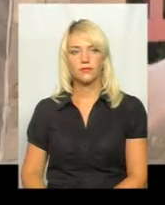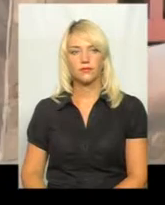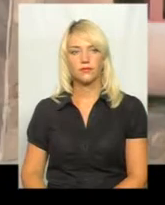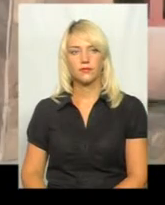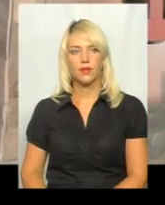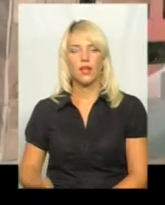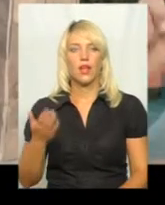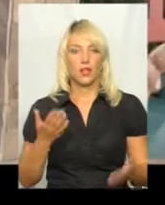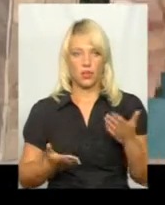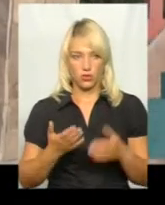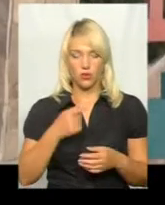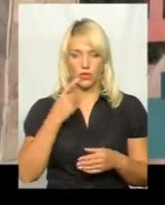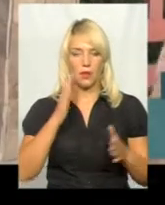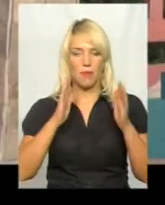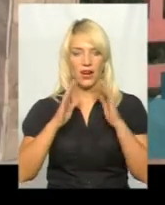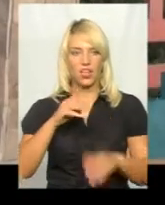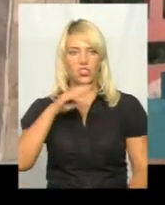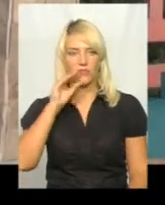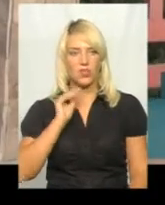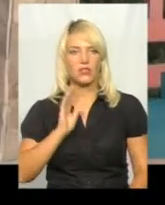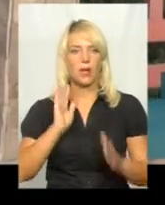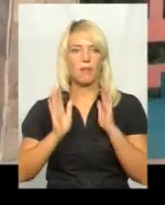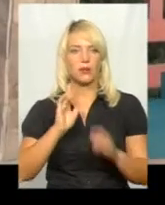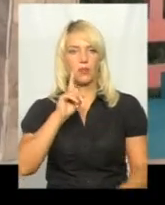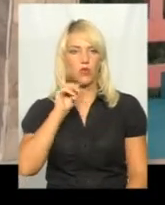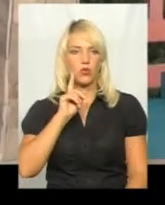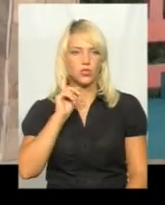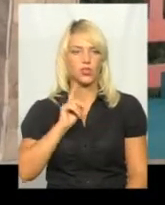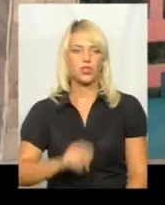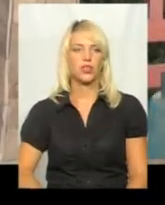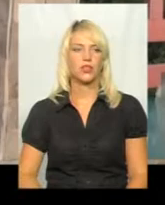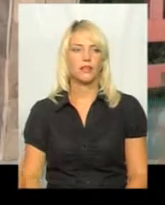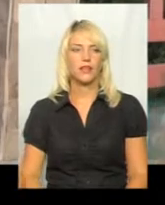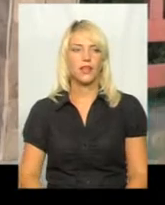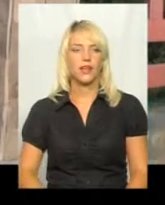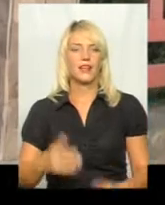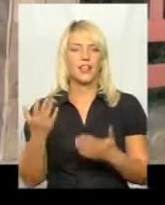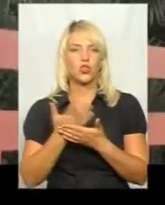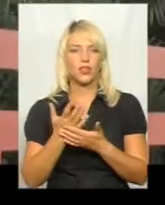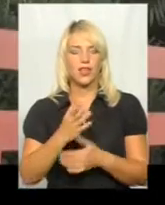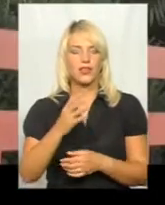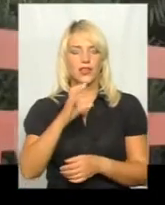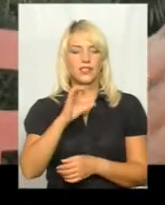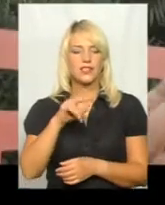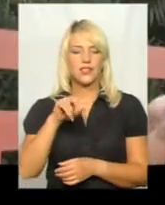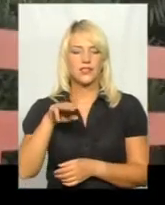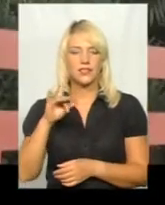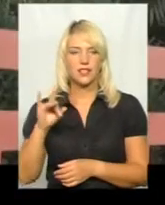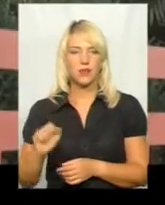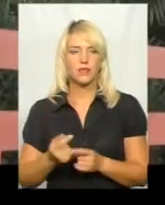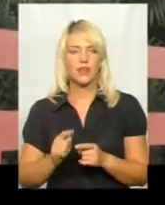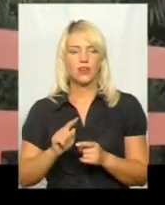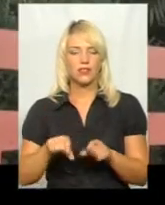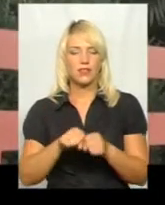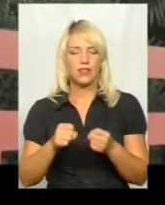Якщо взяти парк Шевченка, парк Молодіжний, туди колишній кінтатер Селістра і так далі, на жаль, ті